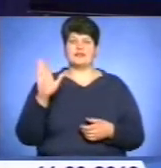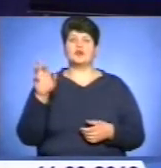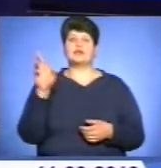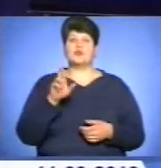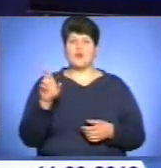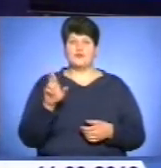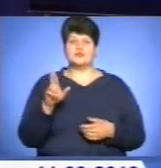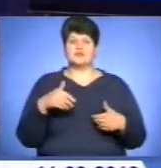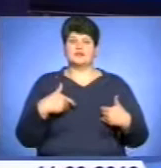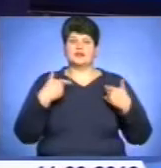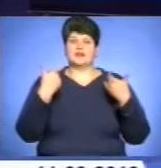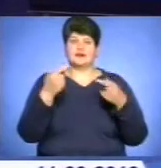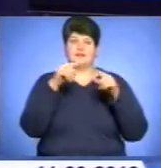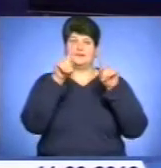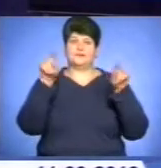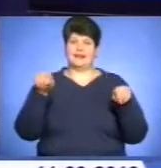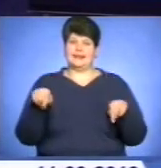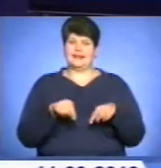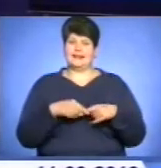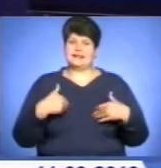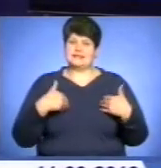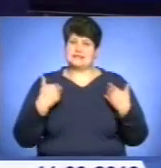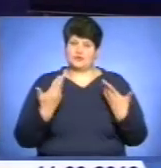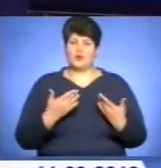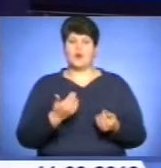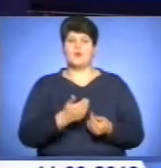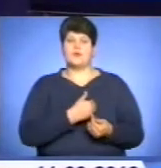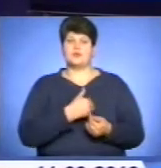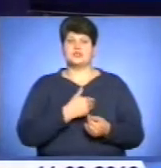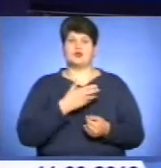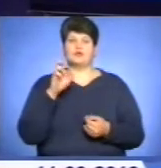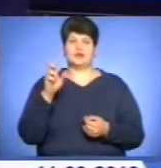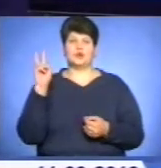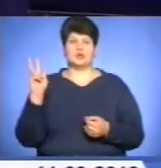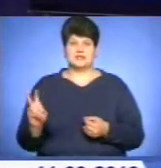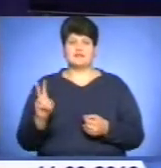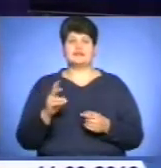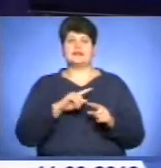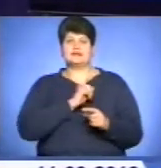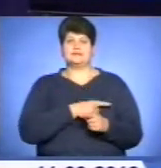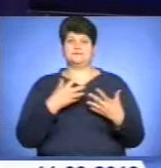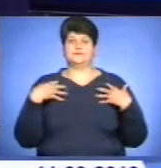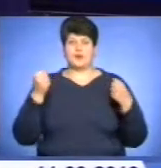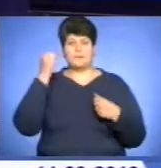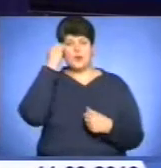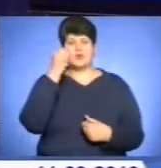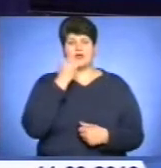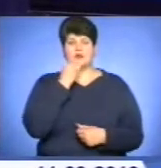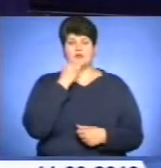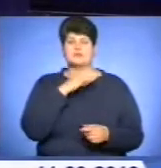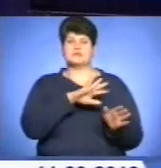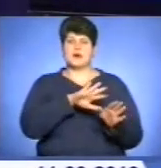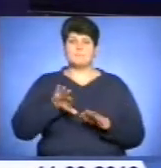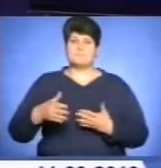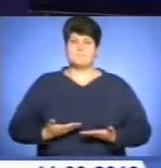направив ювілярові вітальну лисівку. Глава держави побажав Богдану Костянтиновичу міцного здоров'я та подякував за пройдений